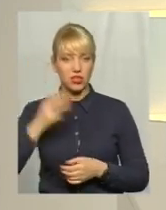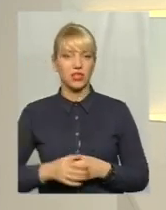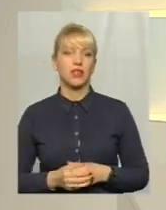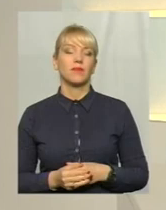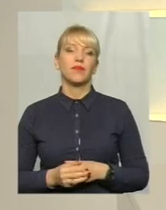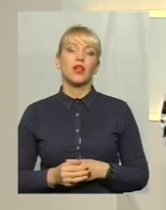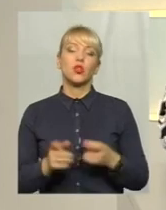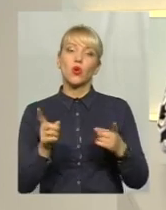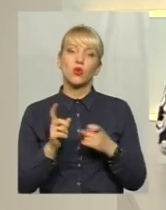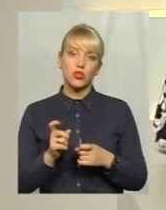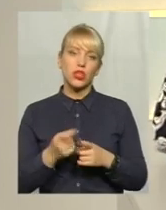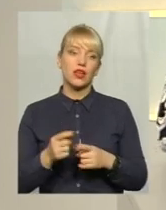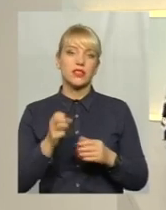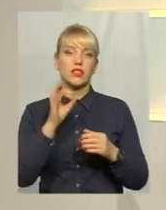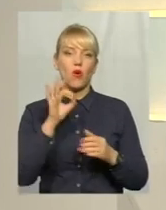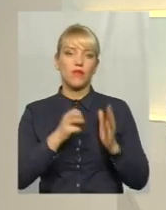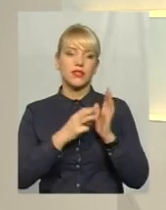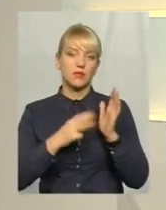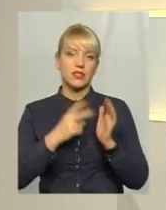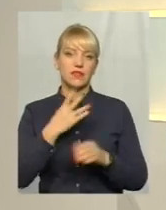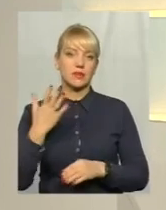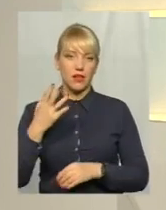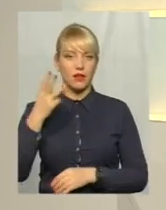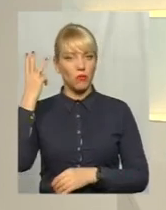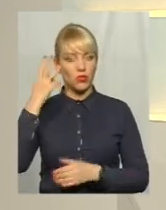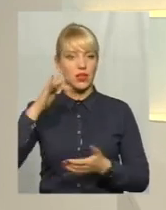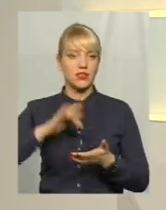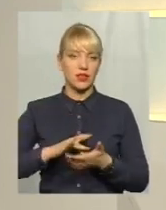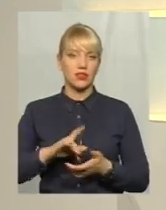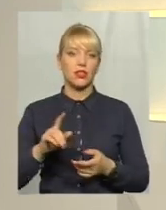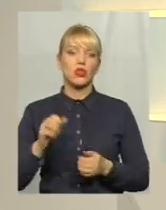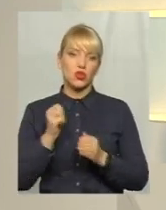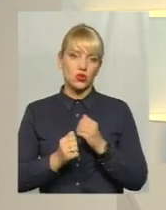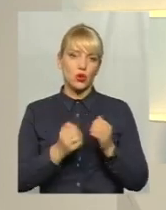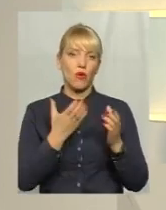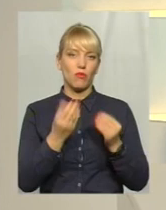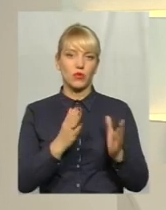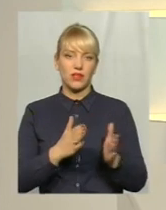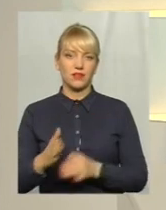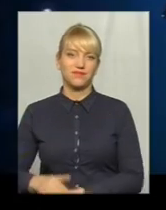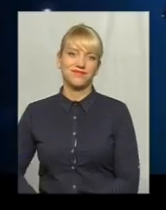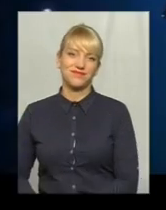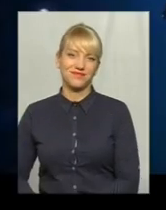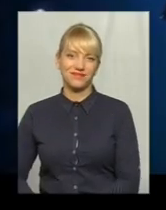толучайтесь у 18.25 на каналі Поділля Центр щобудня. До наступних зустрічей.